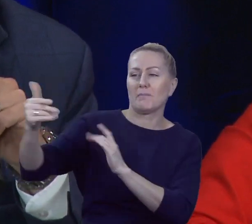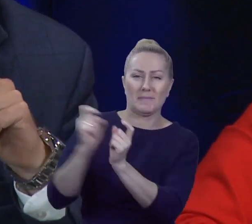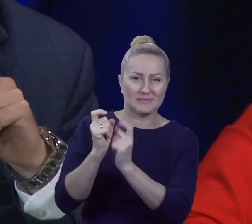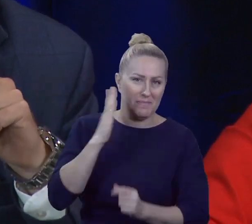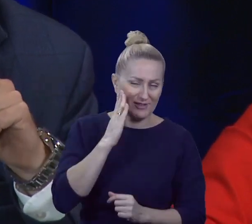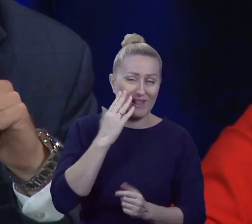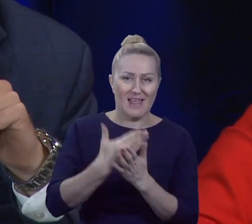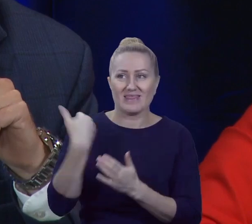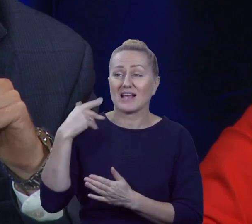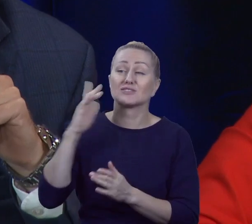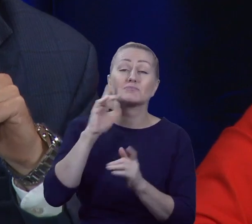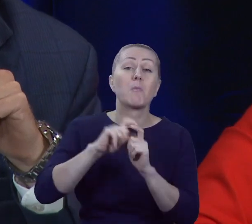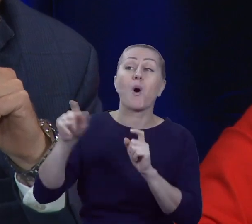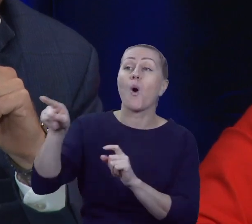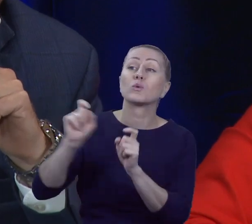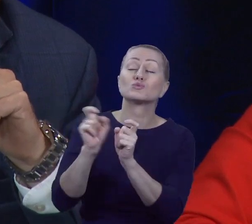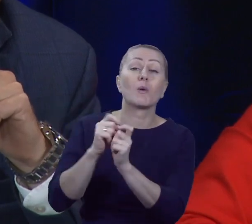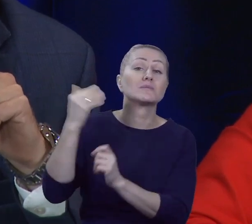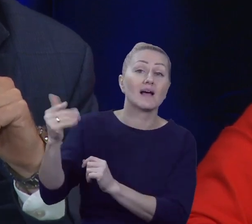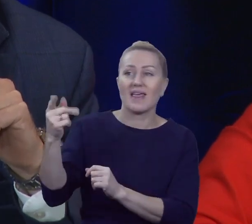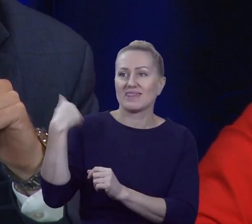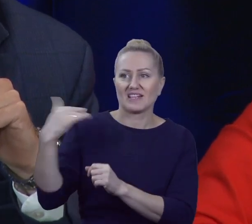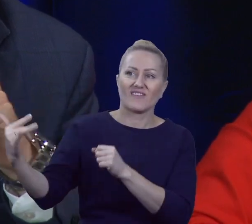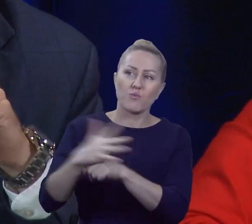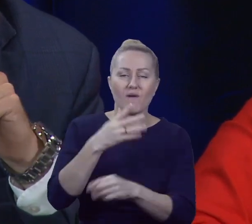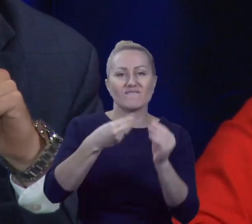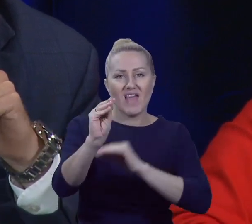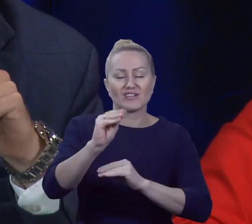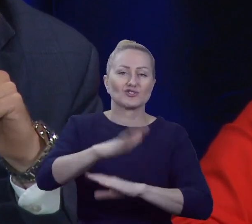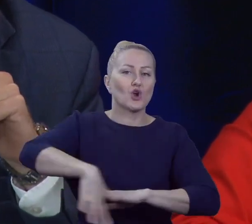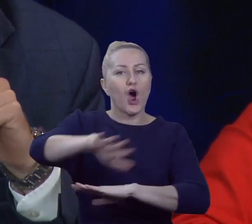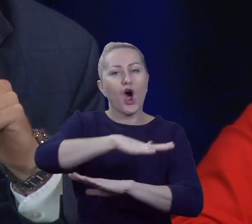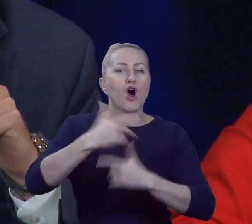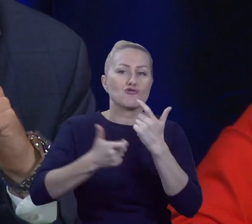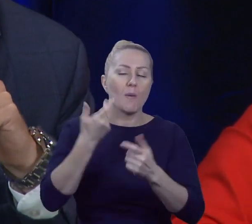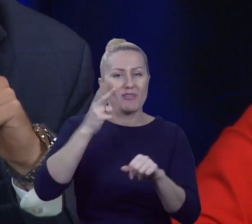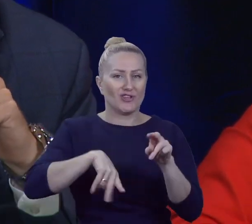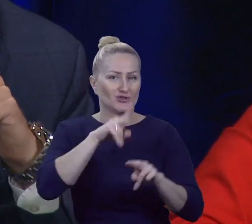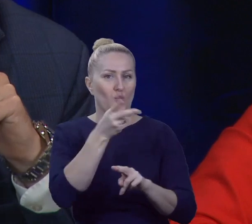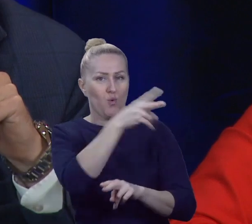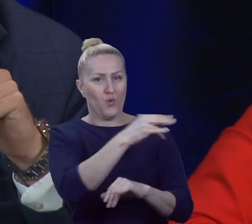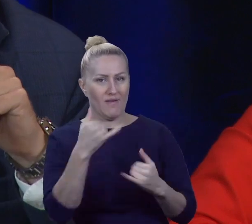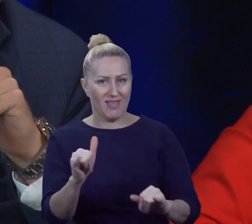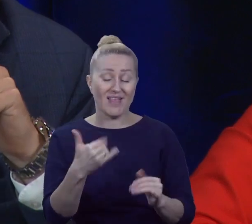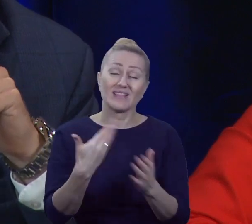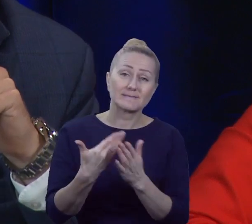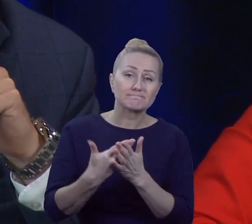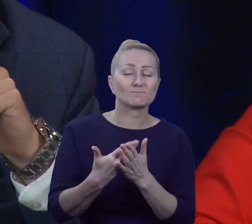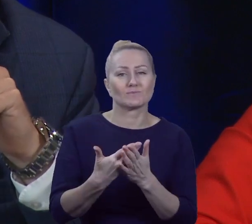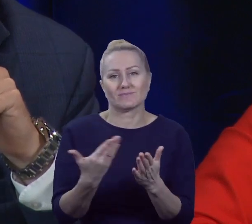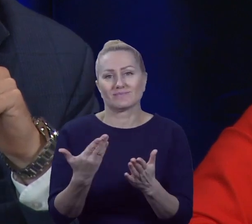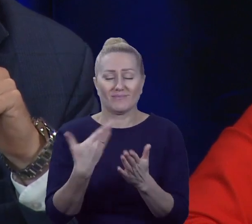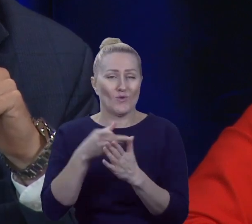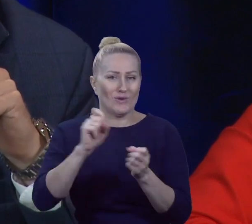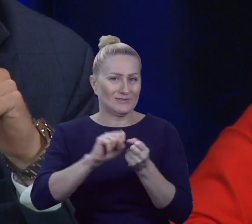chcą, żeby sąsiad z bloku miał większy wpływ na to, co się dzieje na osiedlu niż kto inny. I może gdzieś tu jest ten problem z tą